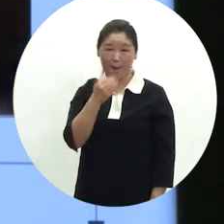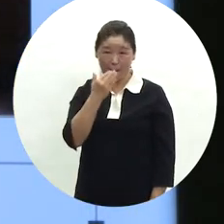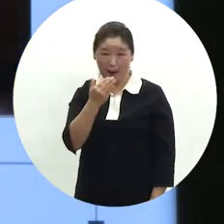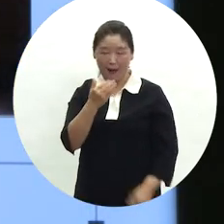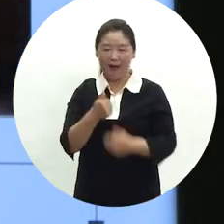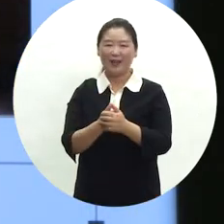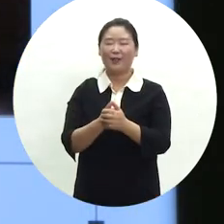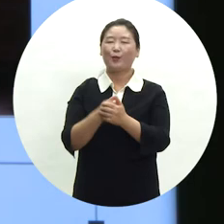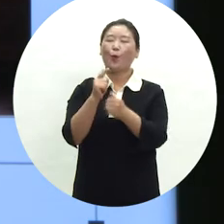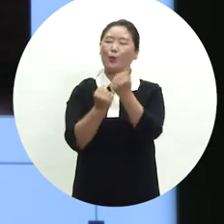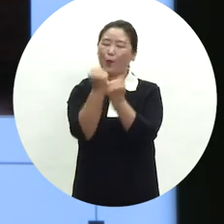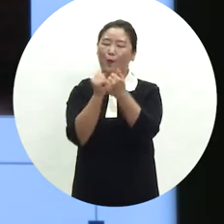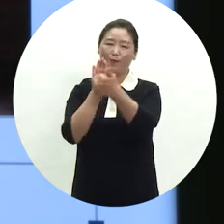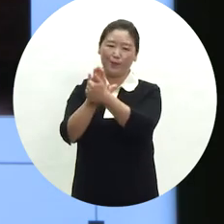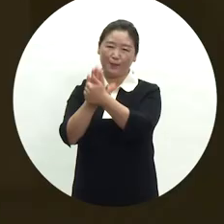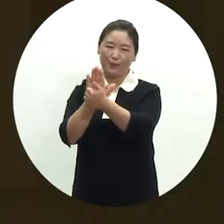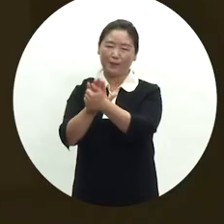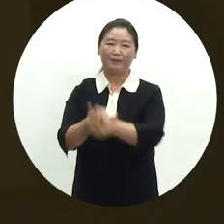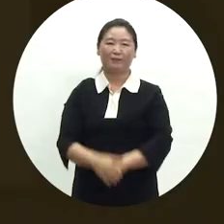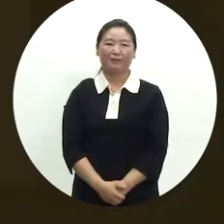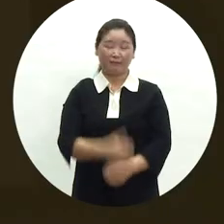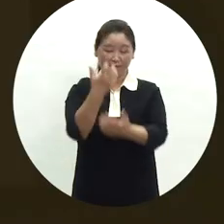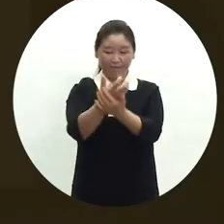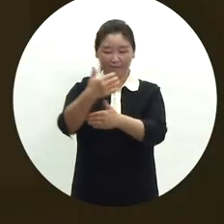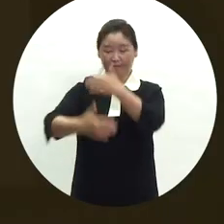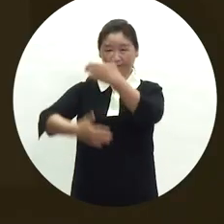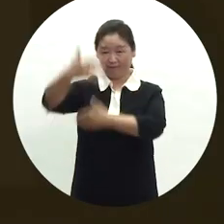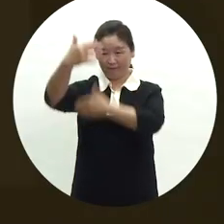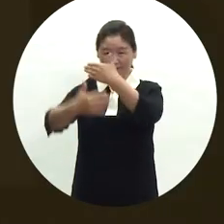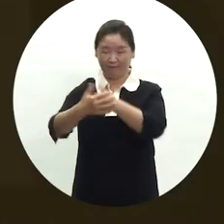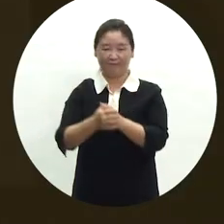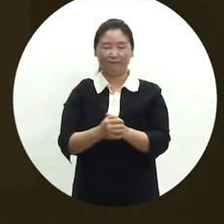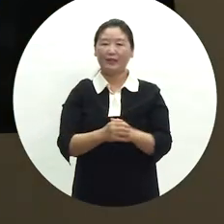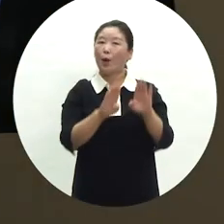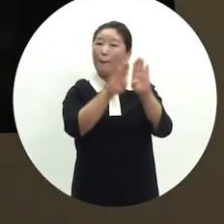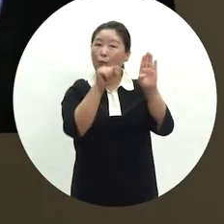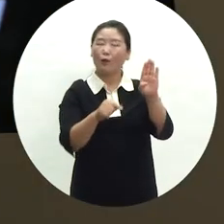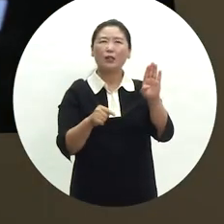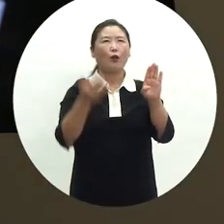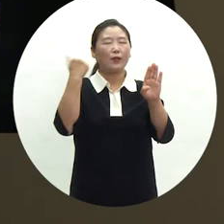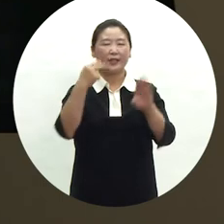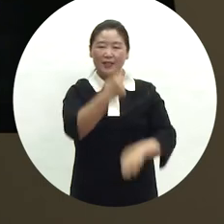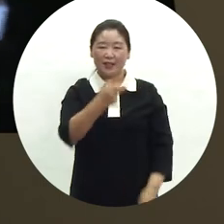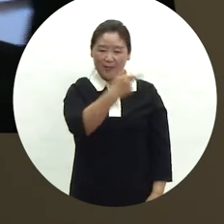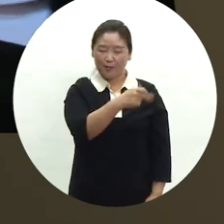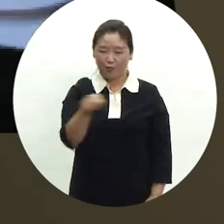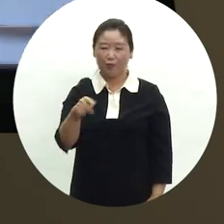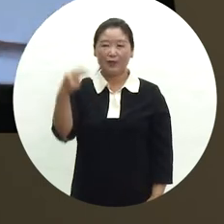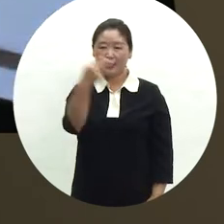부족한 설명을 보완하였습니다. 자료 영상은 국민민속박물관이 2017년부터